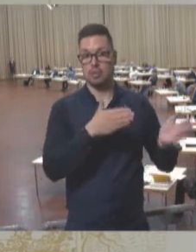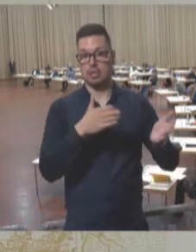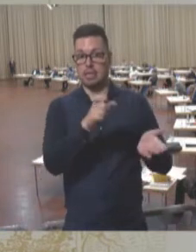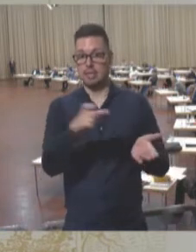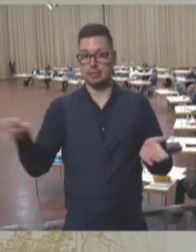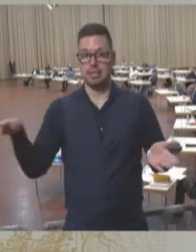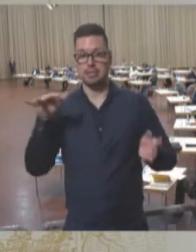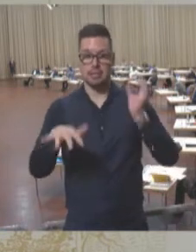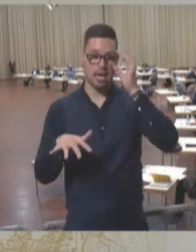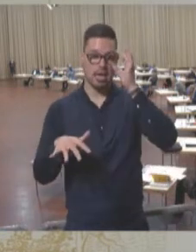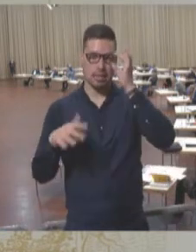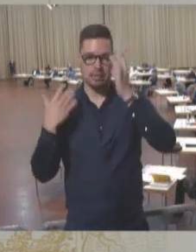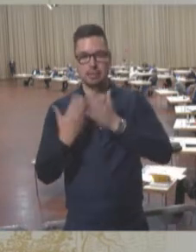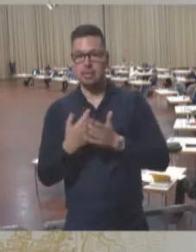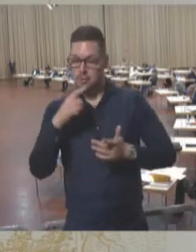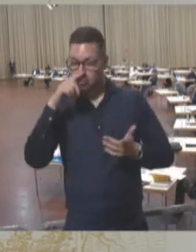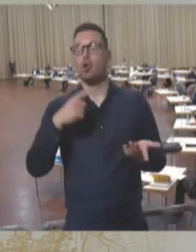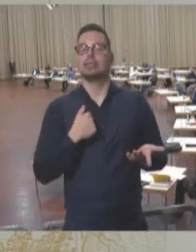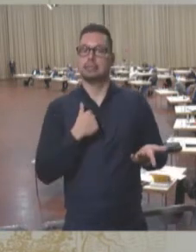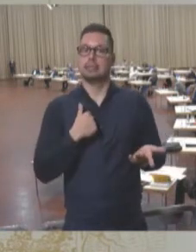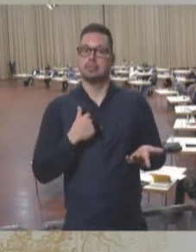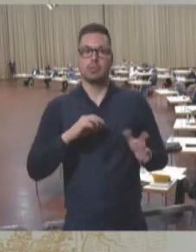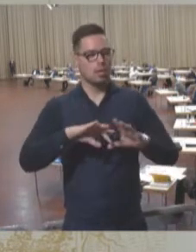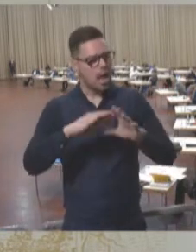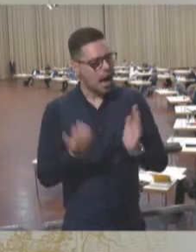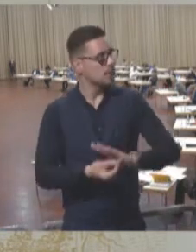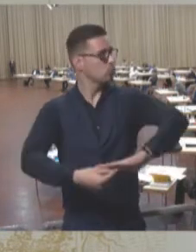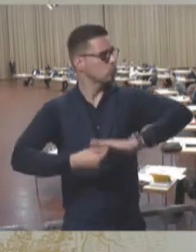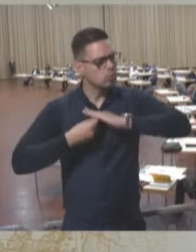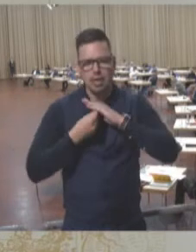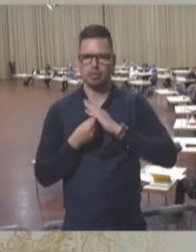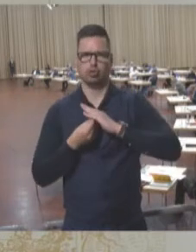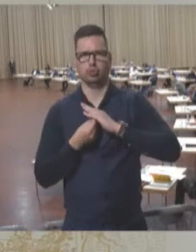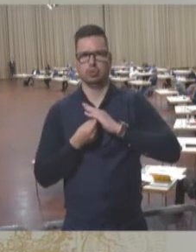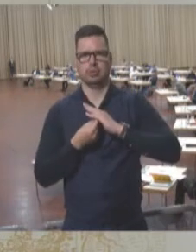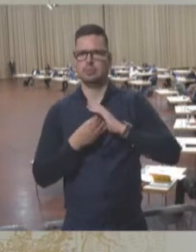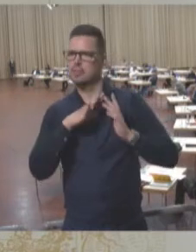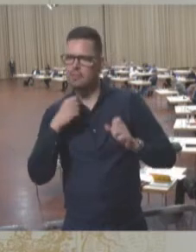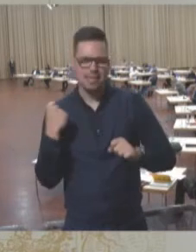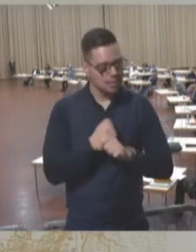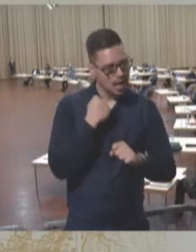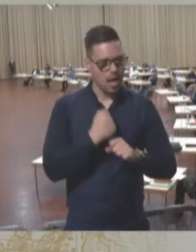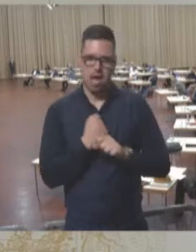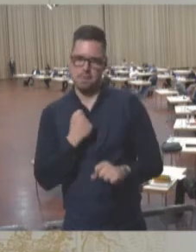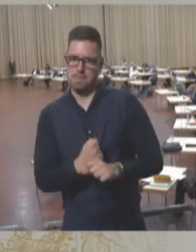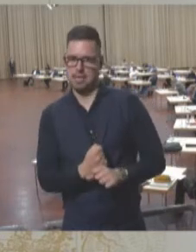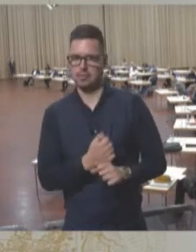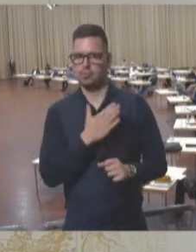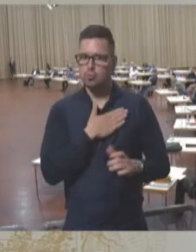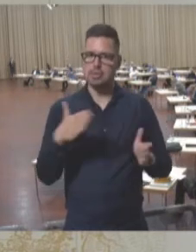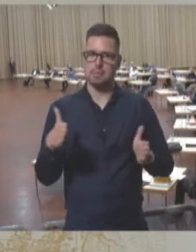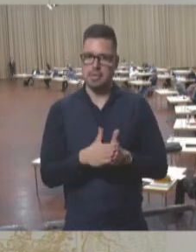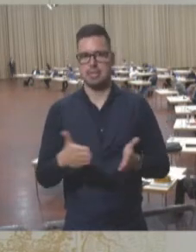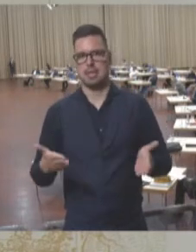Verfügung zu stellen. Darauf bin ich stolz. Und Sie alle unterstützen mit ganz viel Herzblut, mit ganz viel Engagement die Arbeit unserer